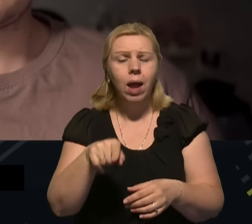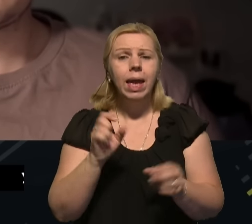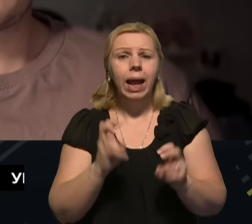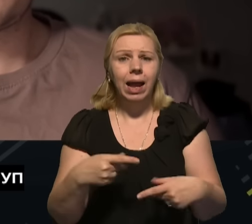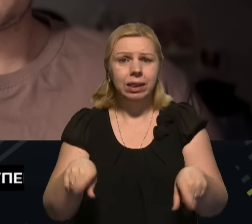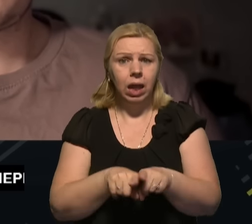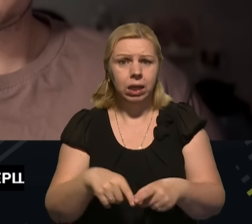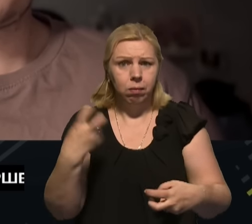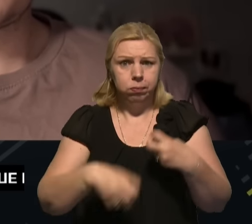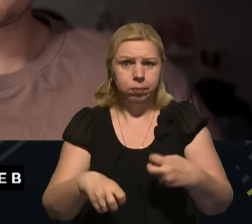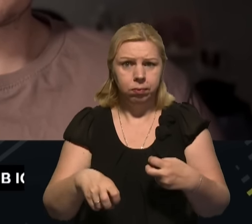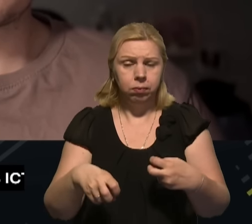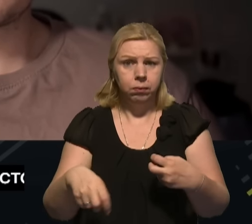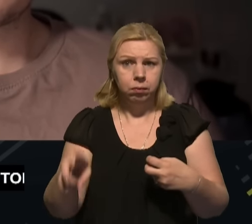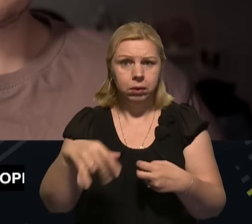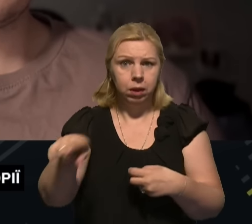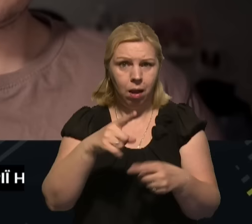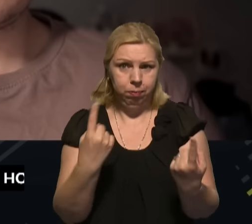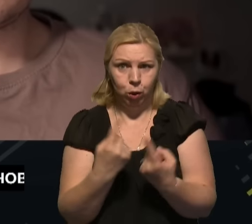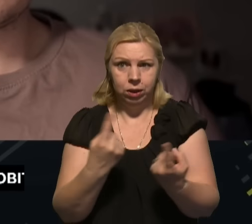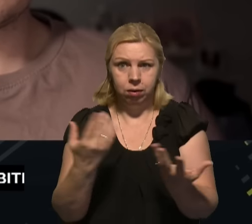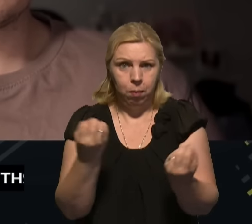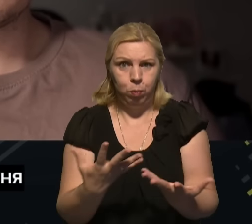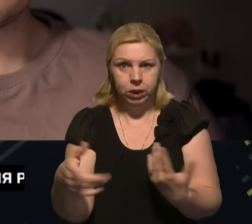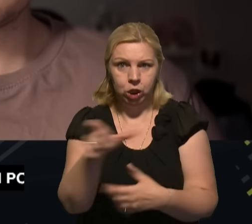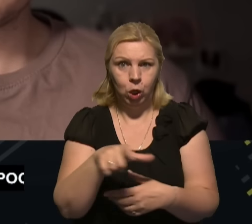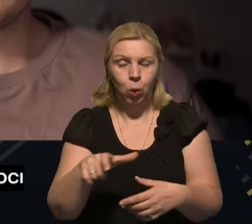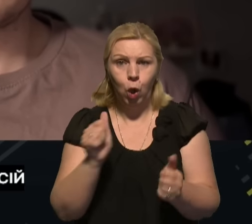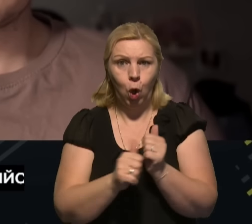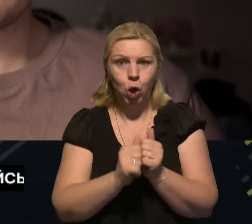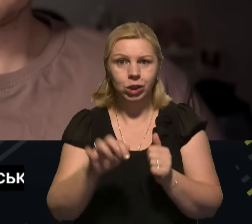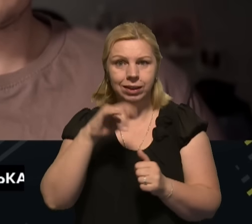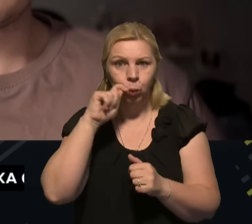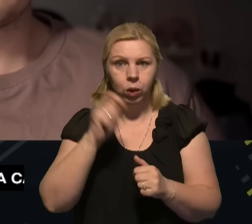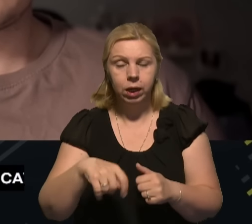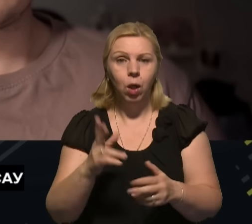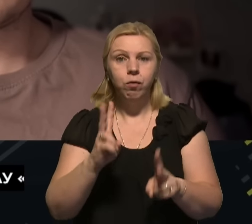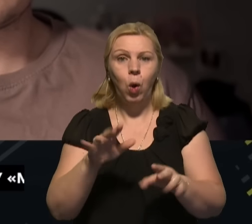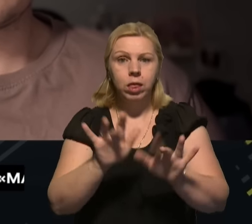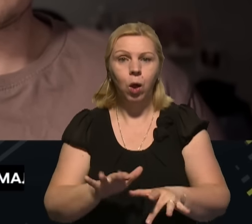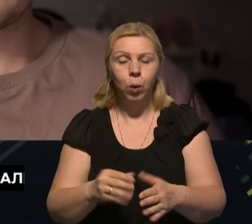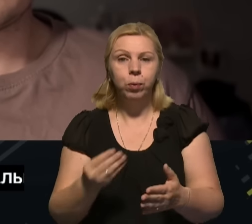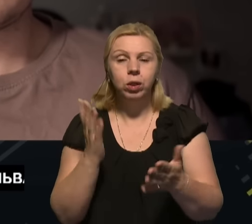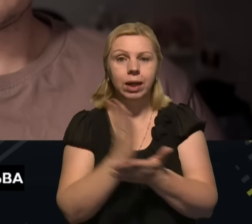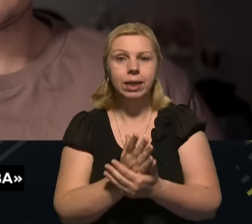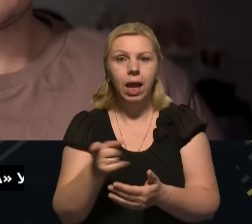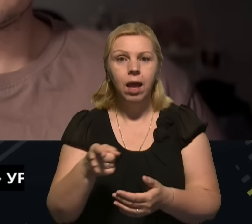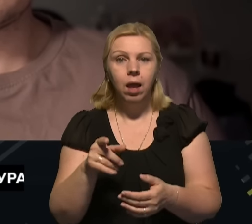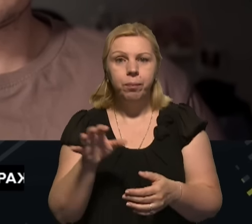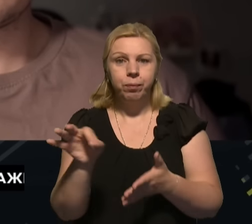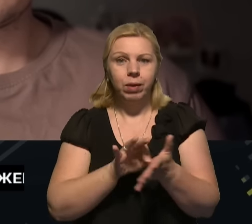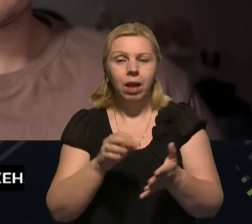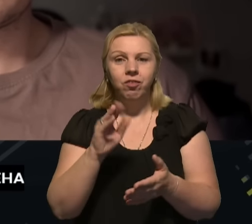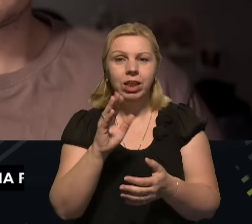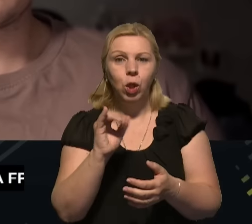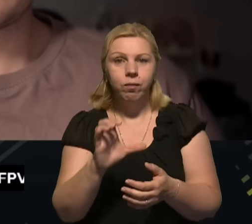такий збій міг позначитися на звичайних користувачах кожного з українців, у кого на комп'ютері стоїть операційна система